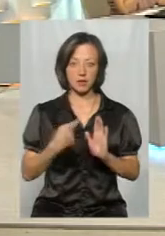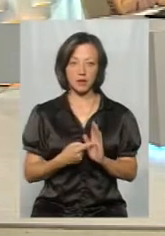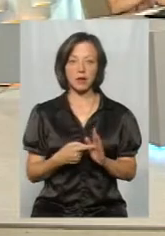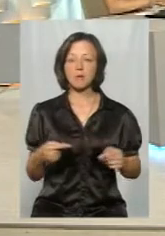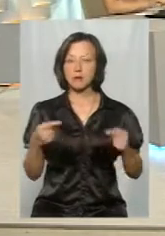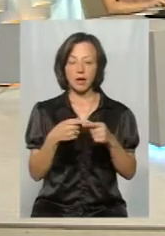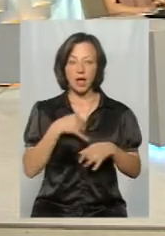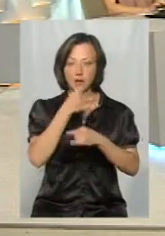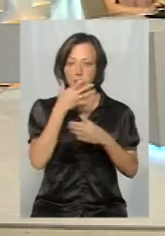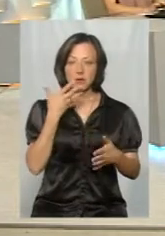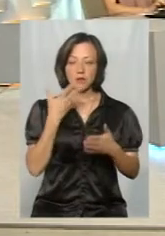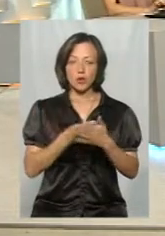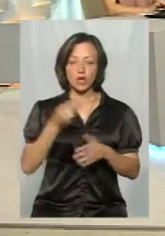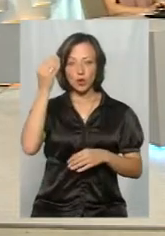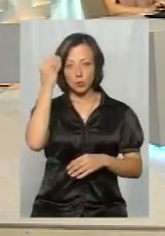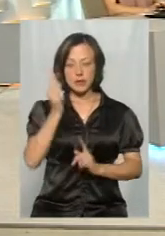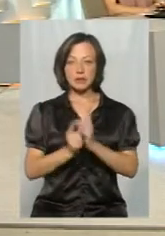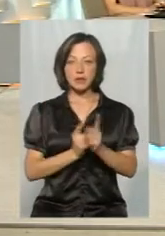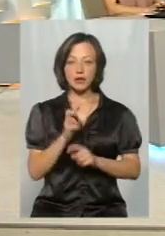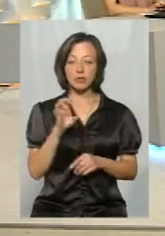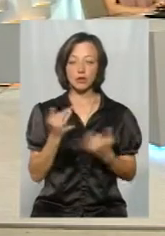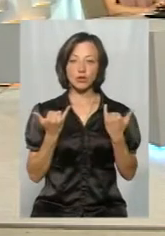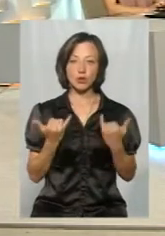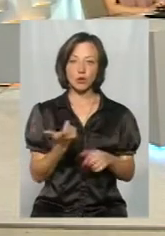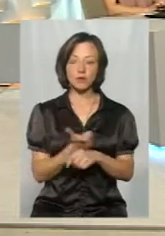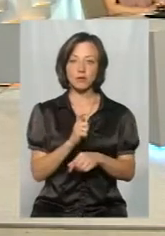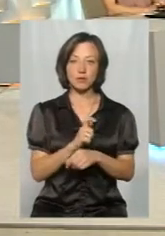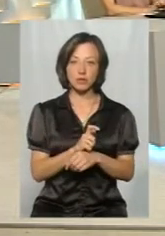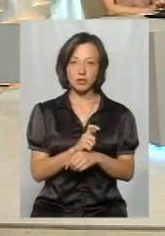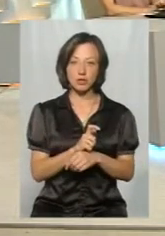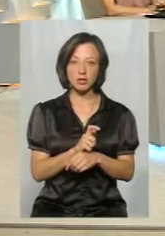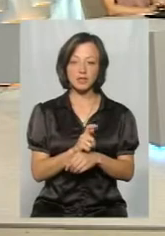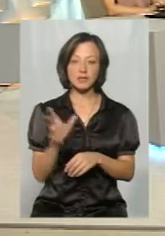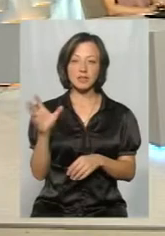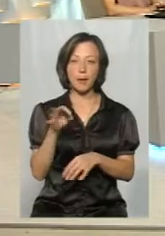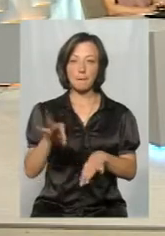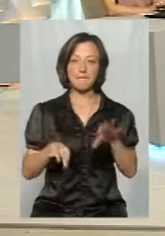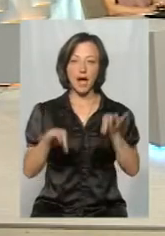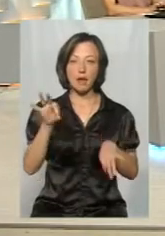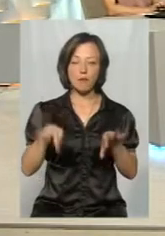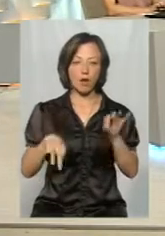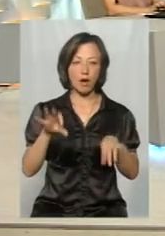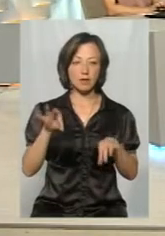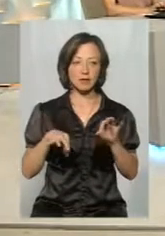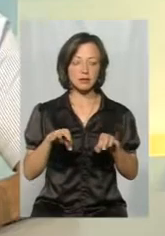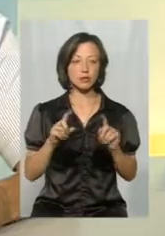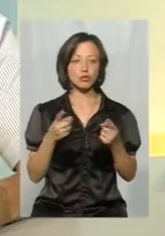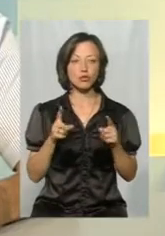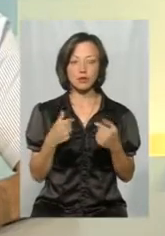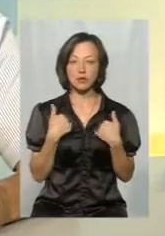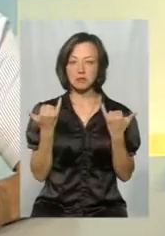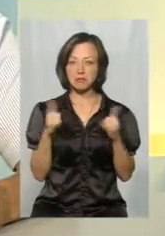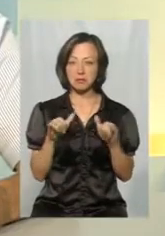Безумовно, я не міг змінити точки зору, тому що сьогодні більшість ззадів відбувалася маніпуляція. Чому? Перше, мені було